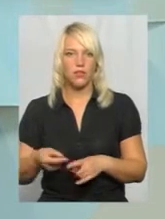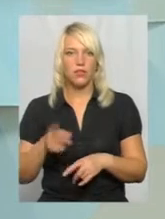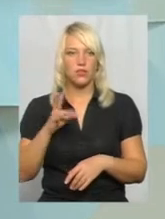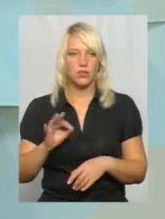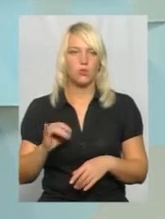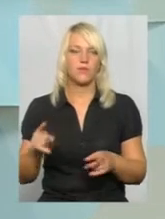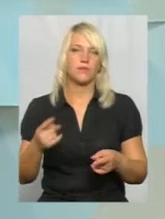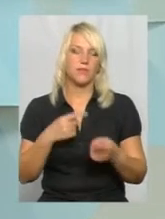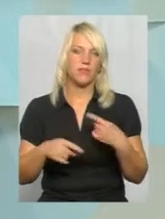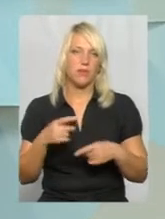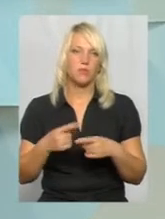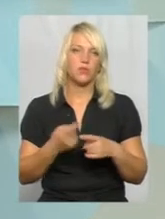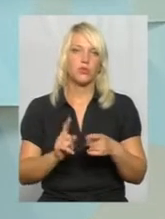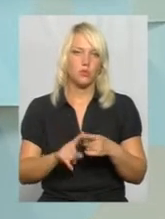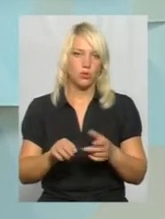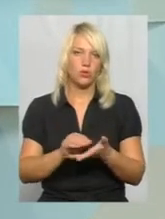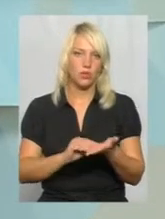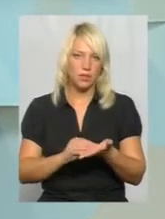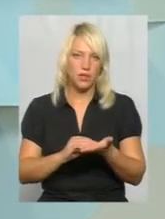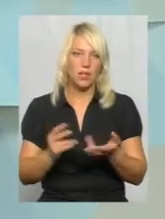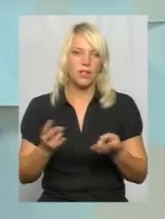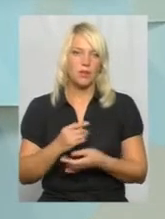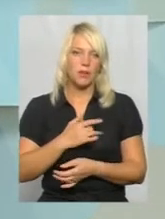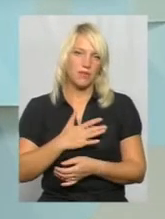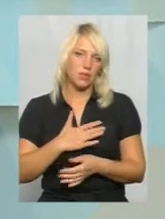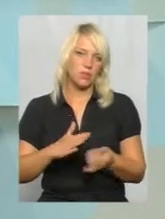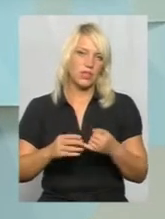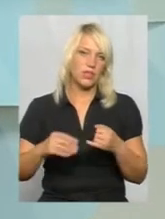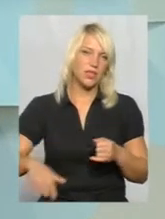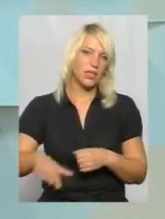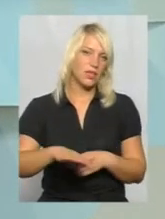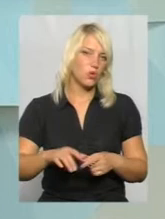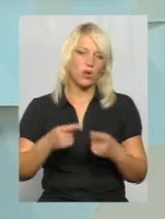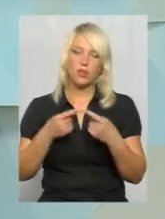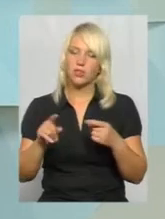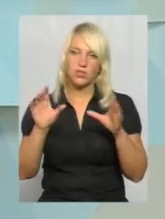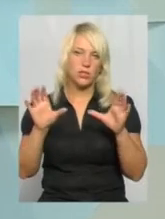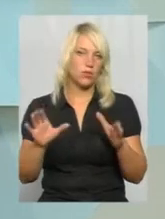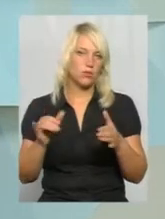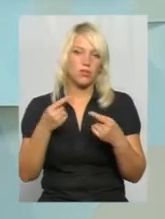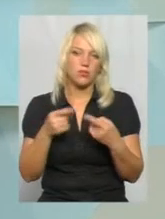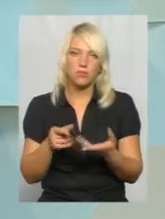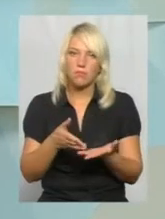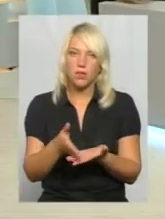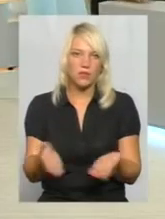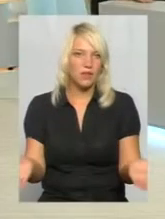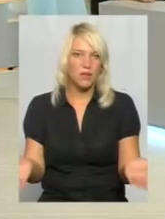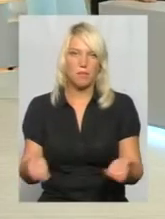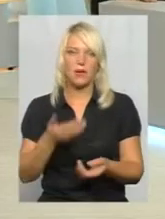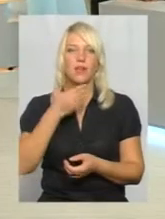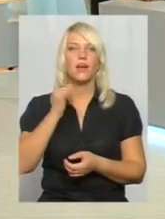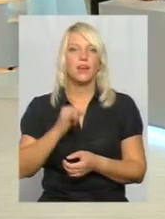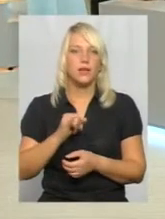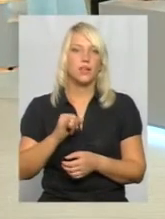знову-таки, ми вертаємося до того самого. Потрібно приватизувати територію. Інакших законних методів, інакших просто немає. Хоча,